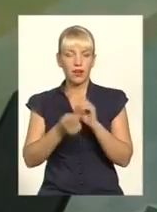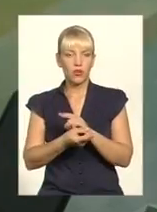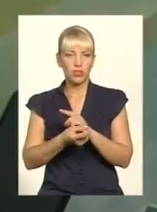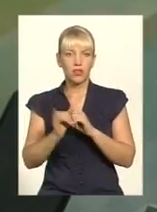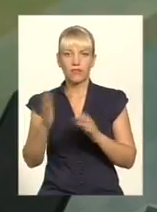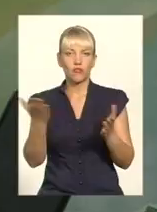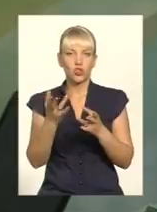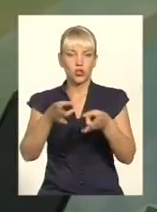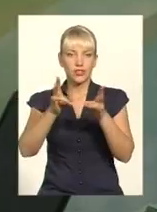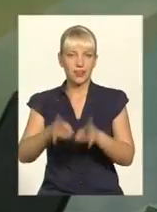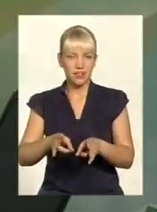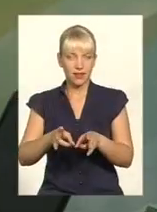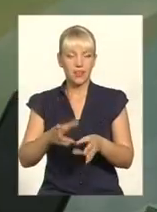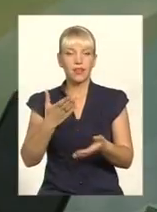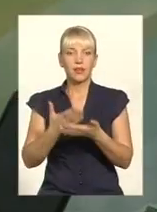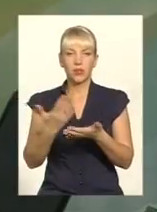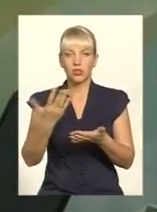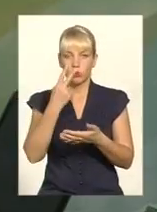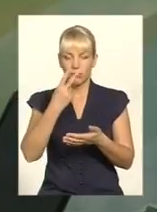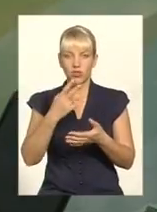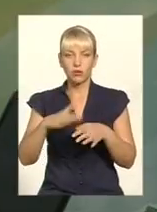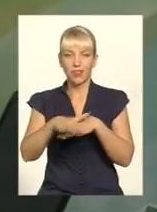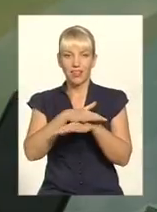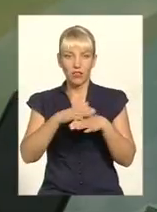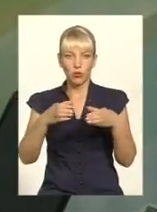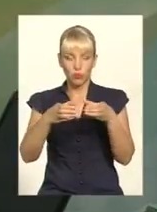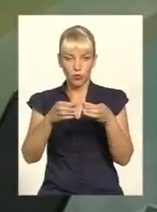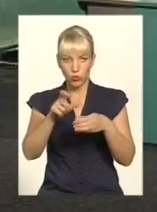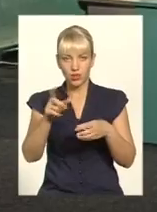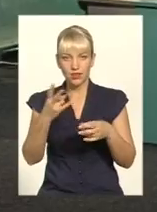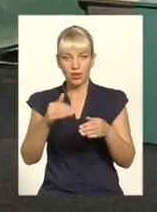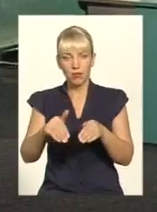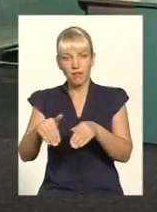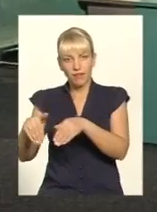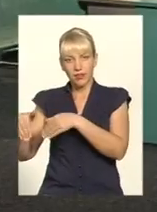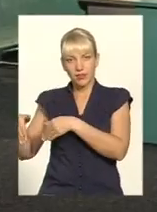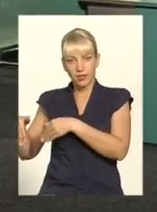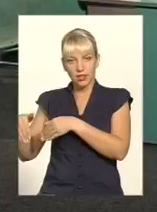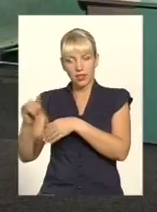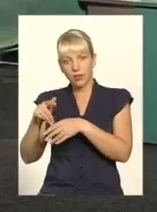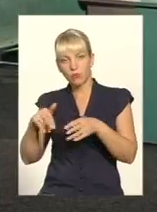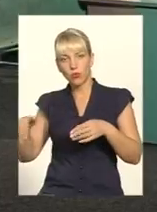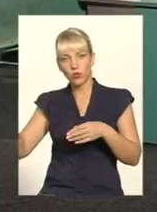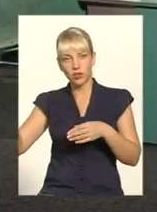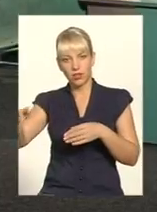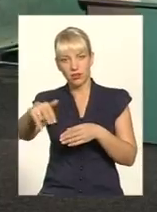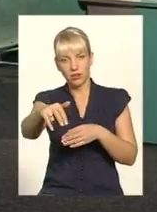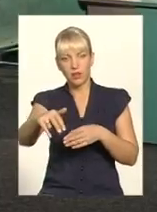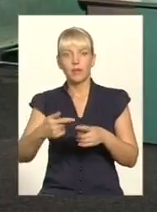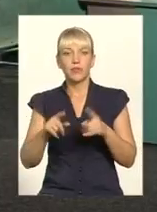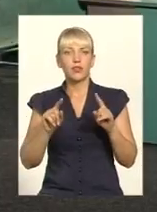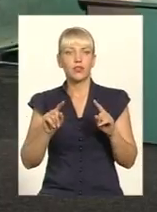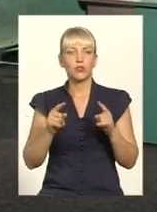лихе. Тобто, якщо ми бачимо натовп людей, нам потрібно краще відійти в сторону і пройти далі. Розумієте? Тому що ми